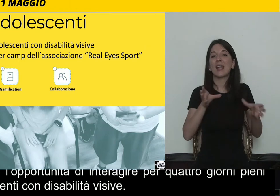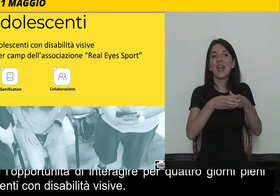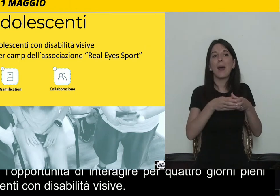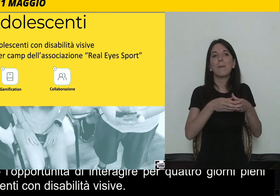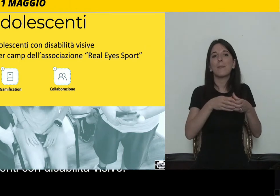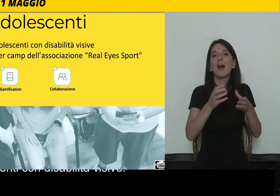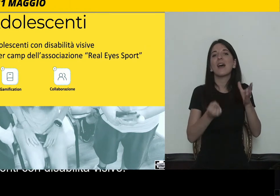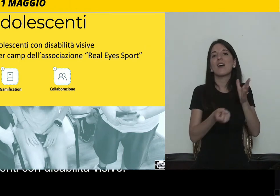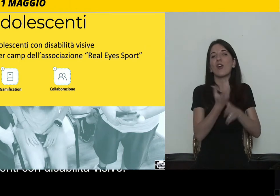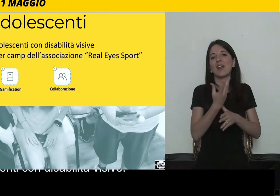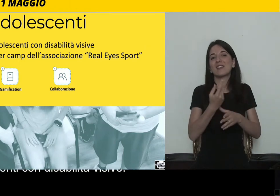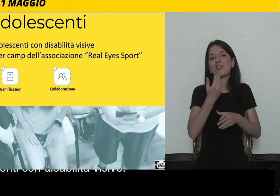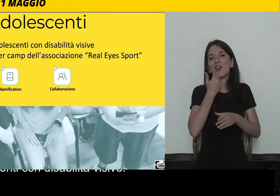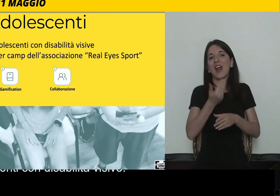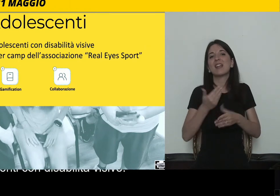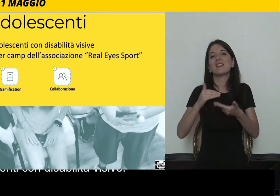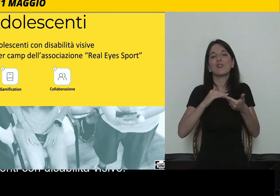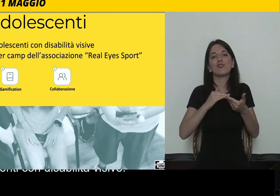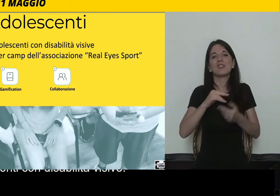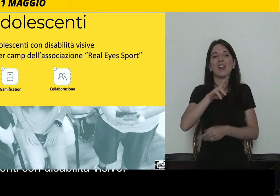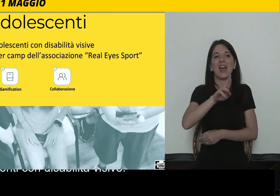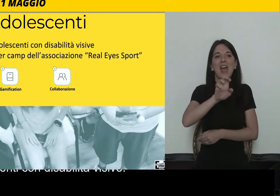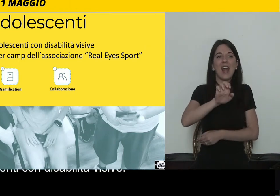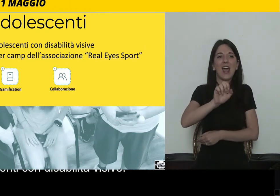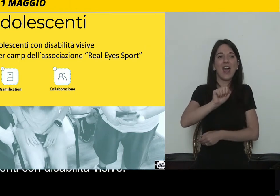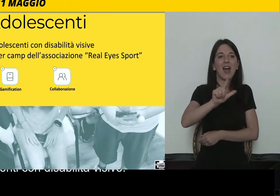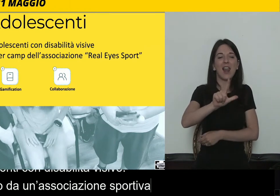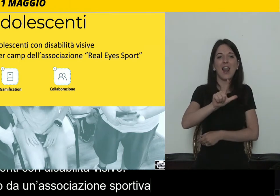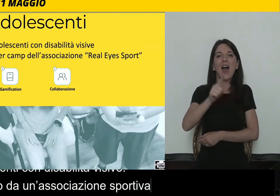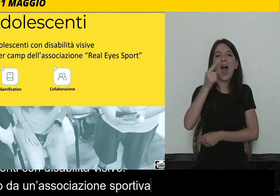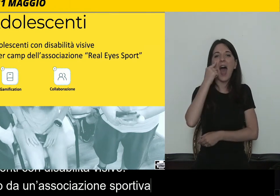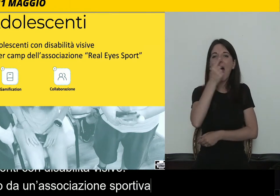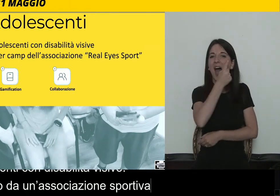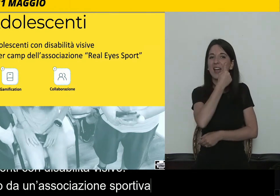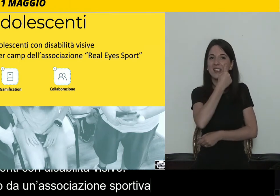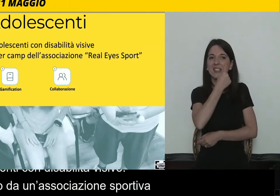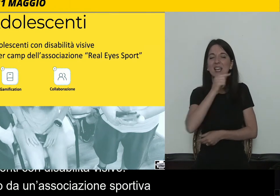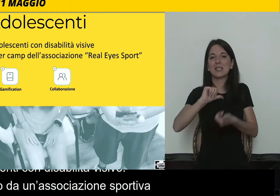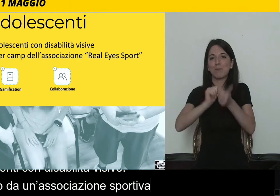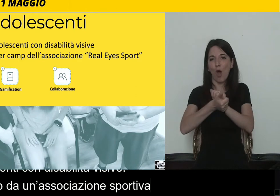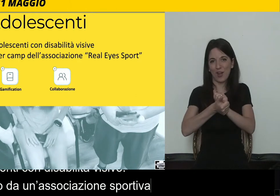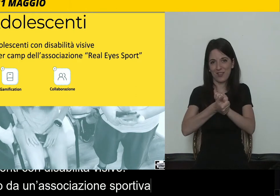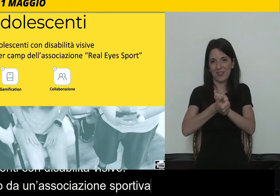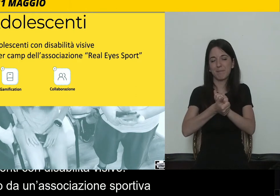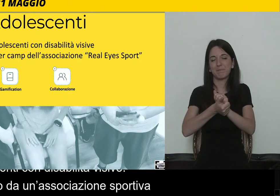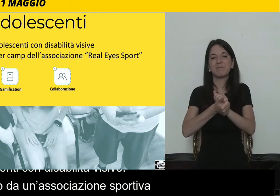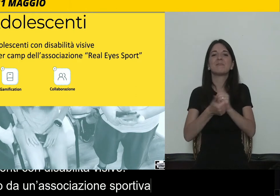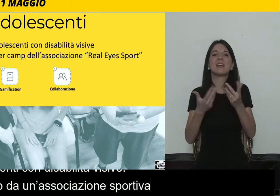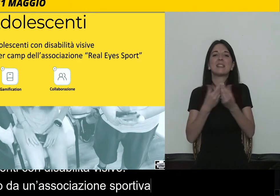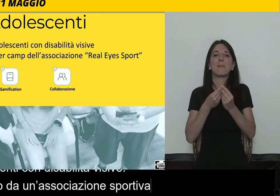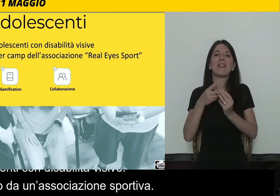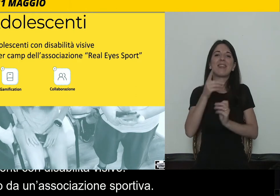Cassioli, che forse molti di voi conoscono. E qui ovviamente abbiamo dovuto adottare delle